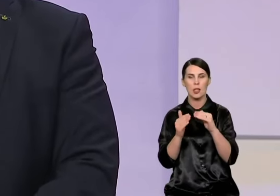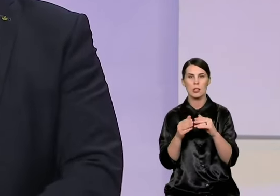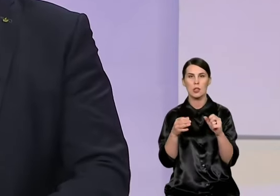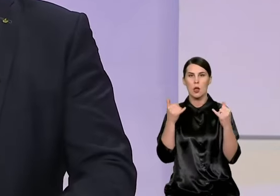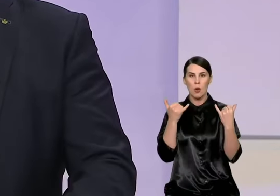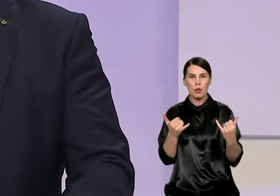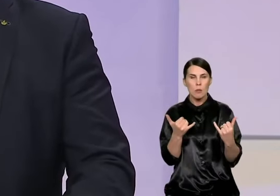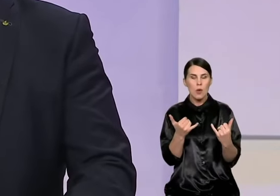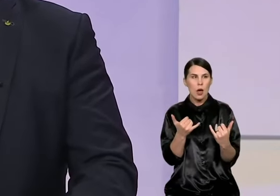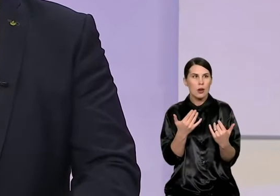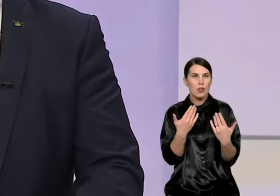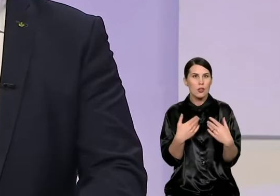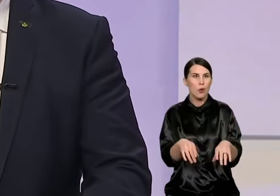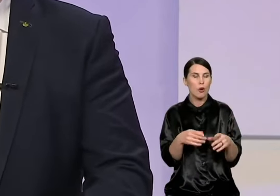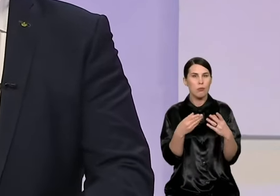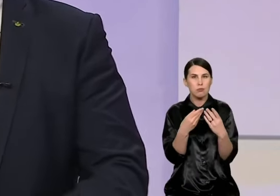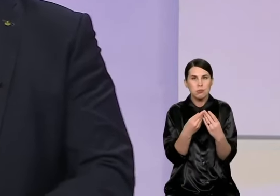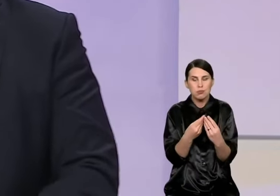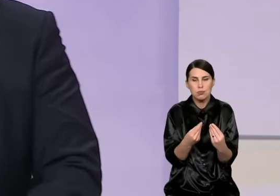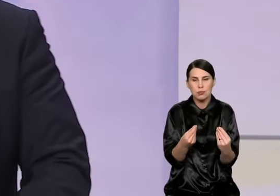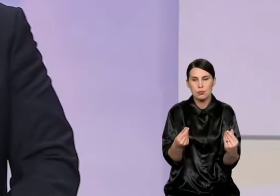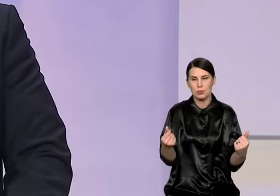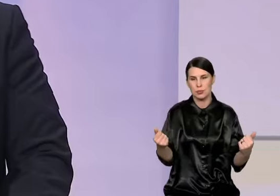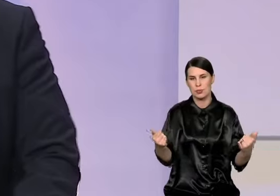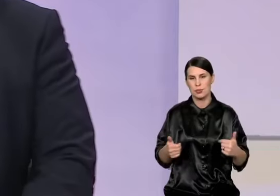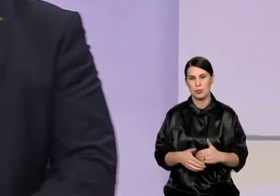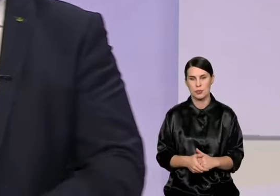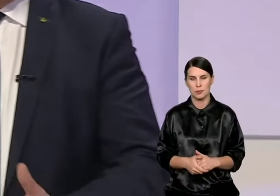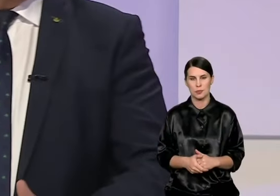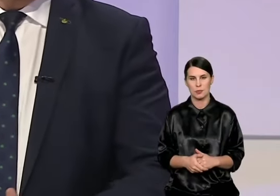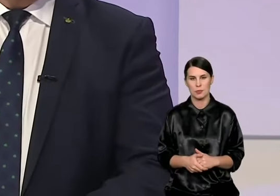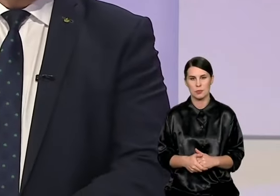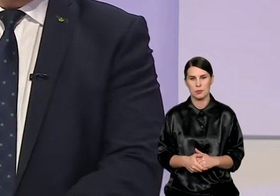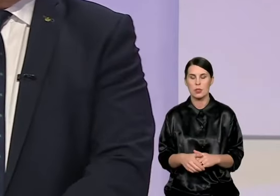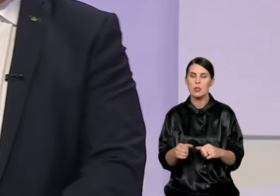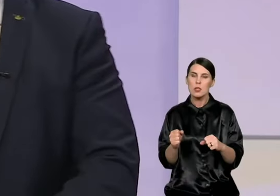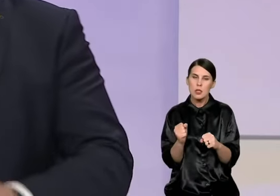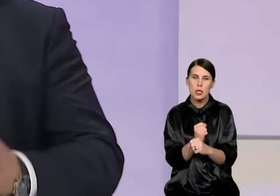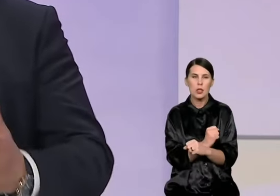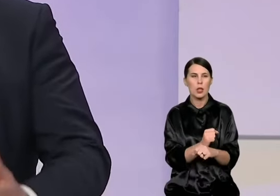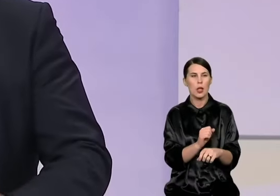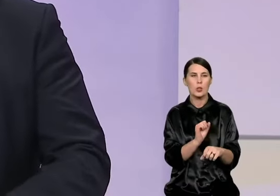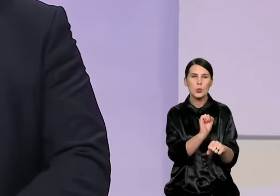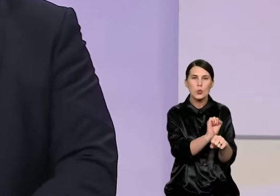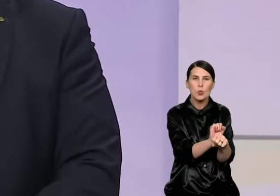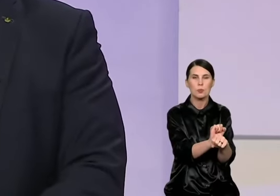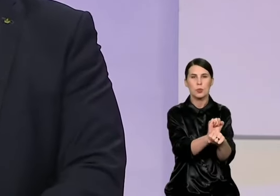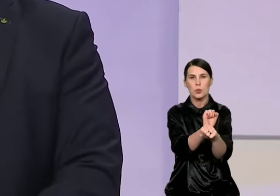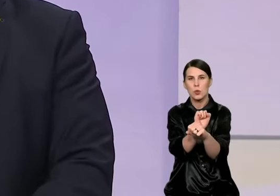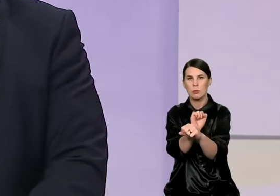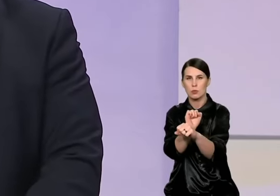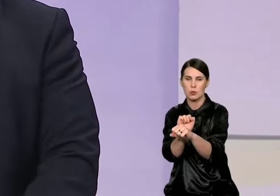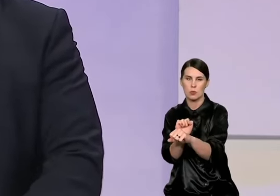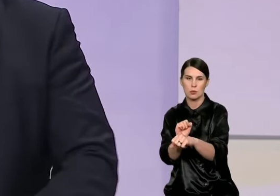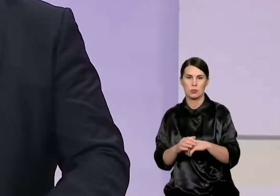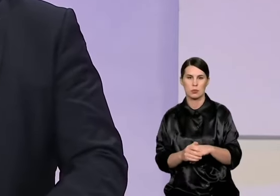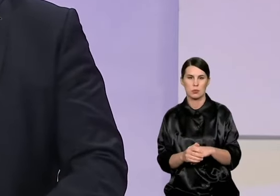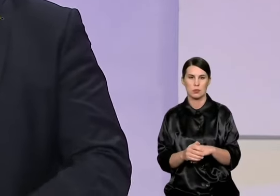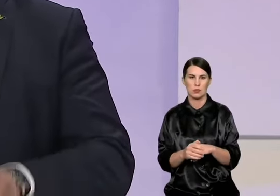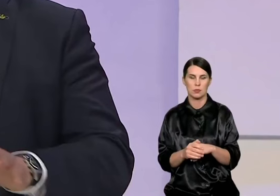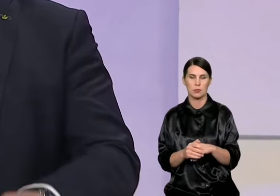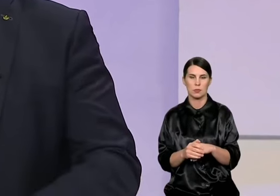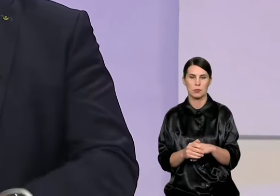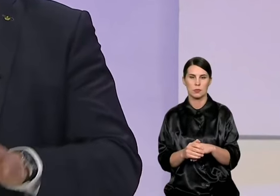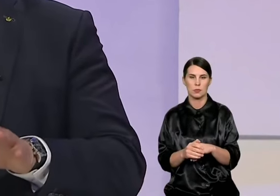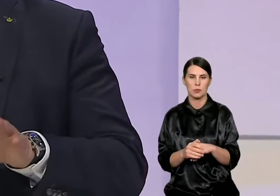minimalus. Todėl manau, kad taip reikia stabdyti iš vienos pusės drieką, reikia nusistovėjusius ryšius